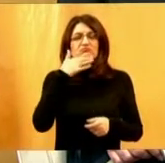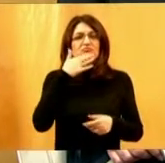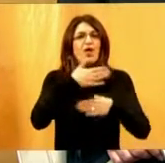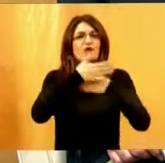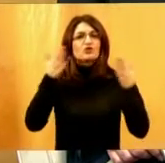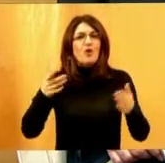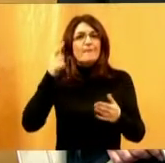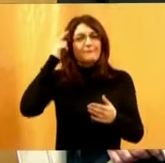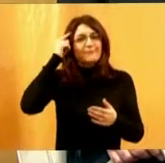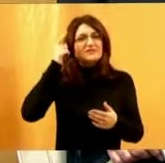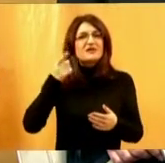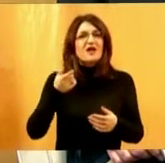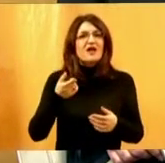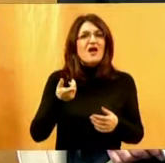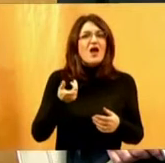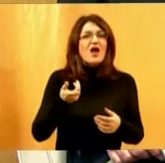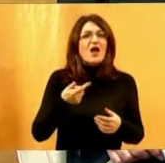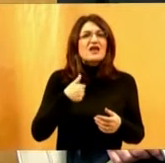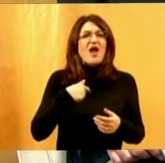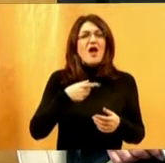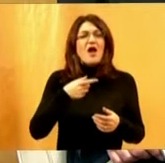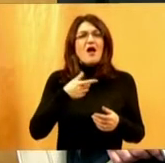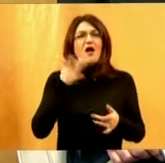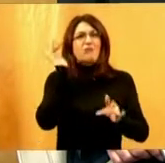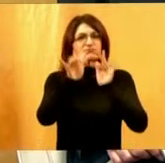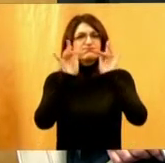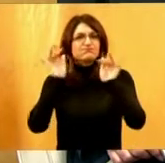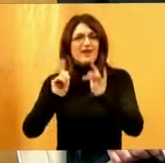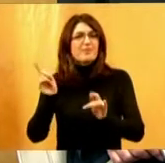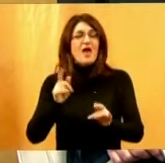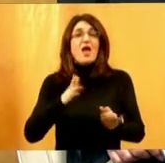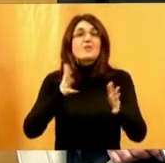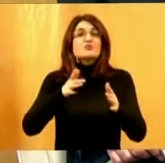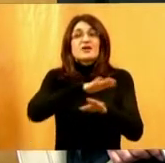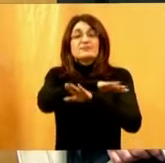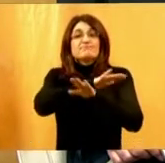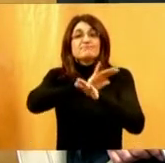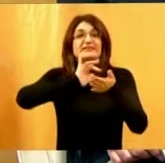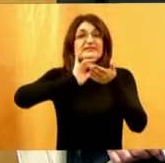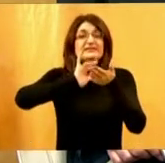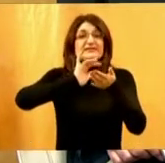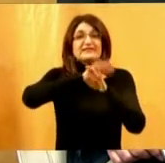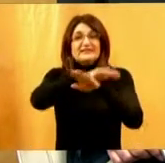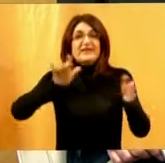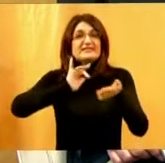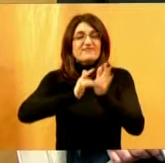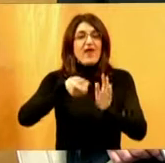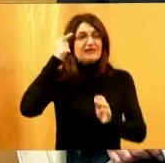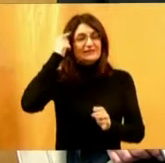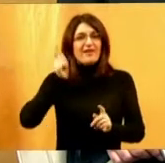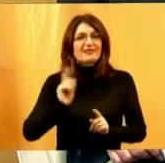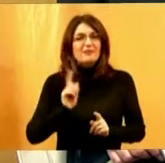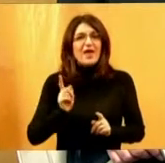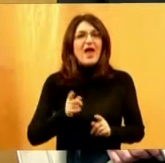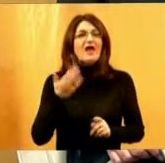gledatelja doživi da se nekoga osuđuje. Ne možemo svi sve znati i zato su iznimno važni